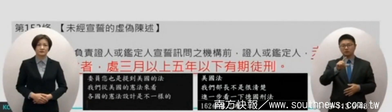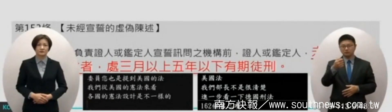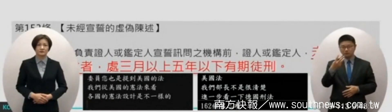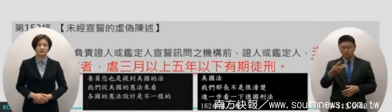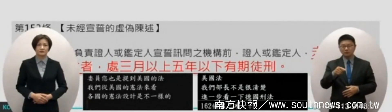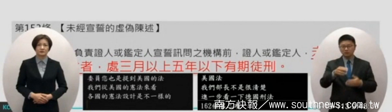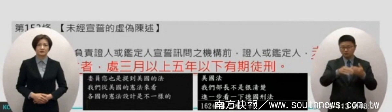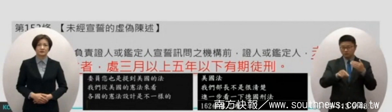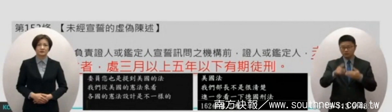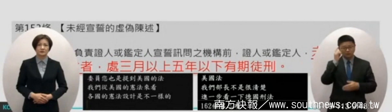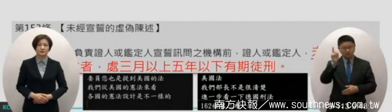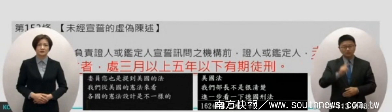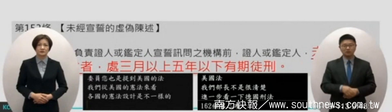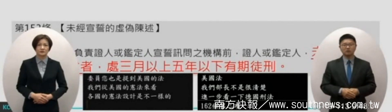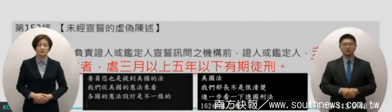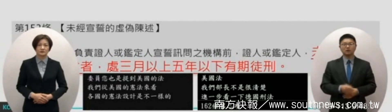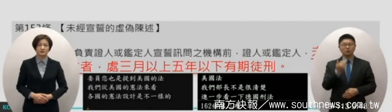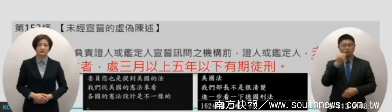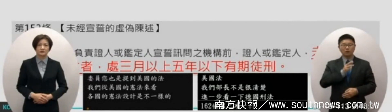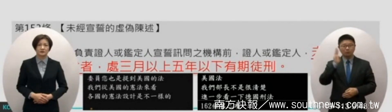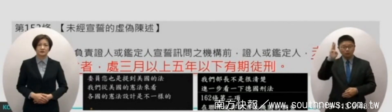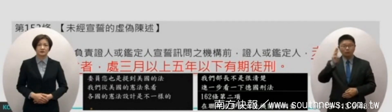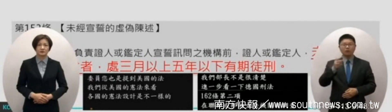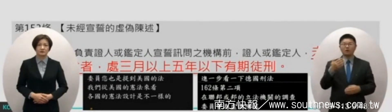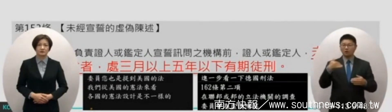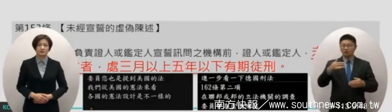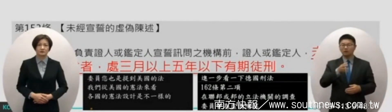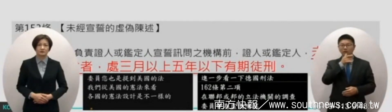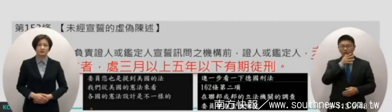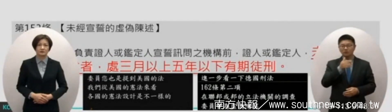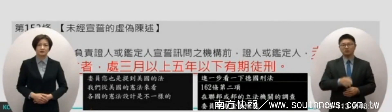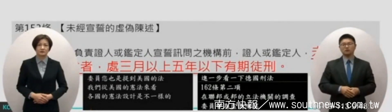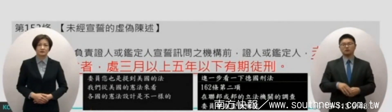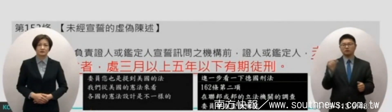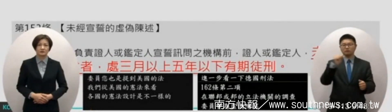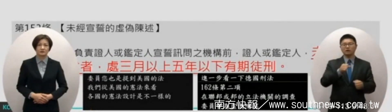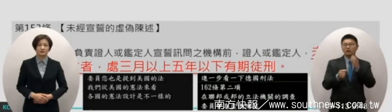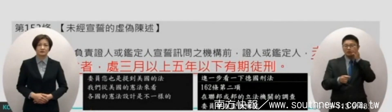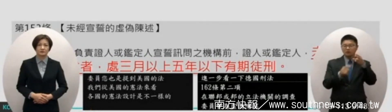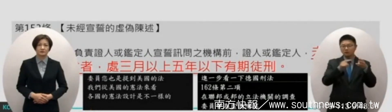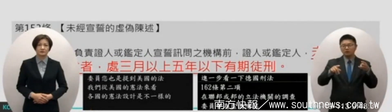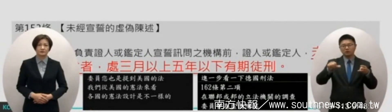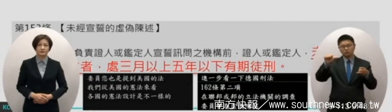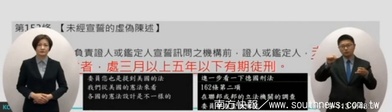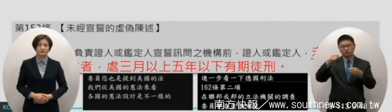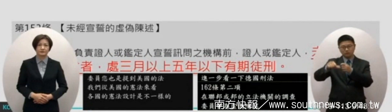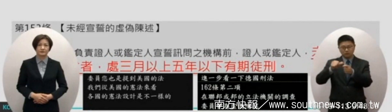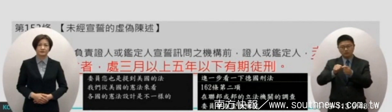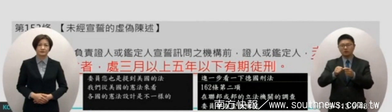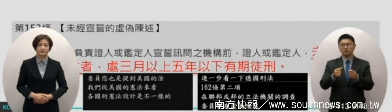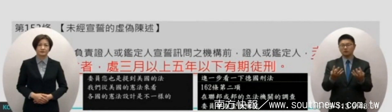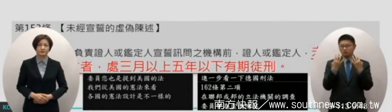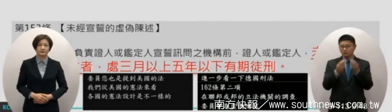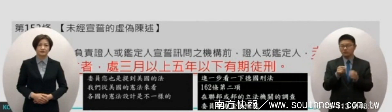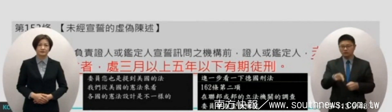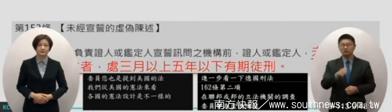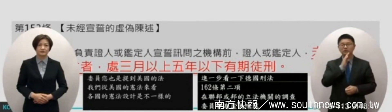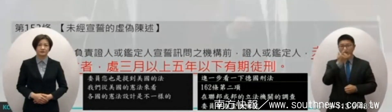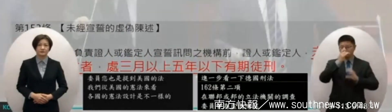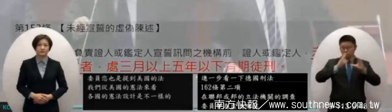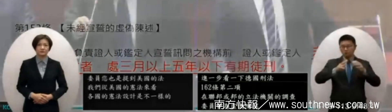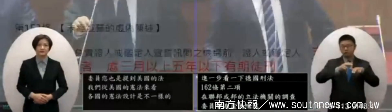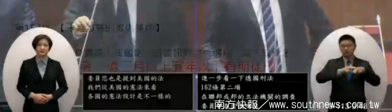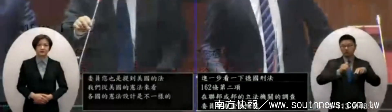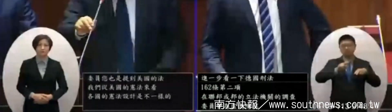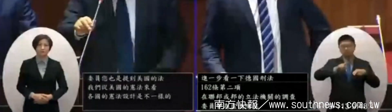的規範是什麼未經宣示的虛偽陳述三個月以上五年以下有期讀信這個是德國新發點的規定